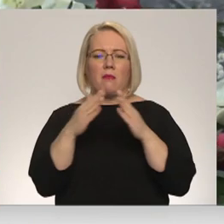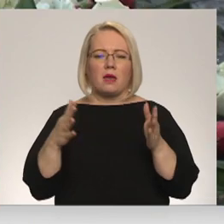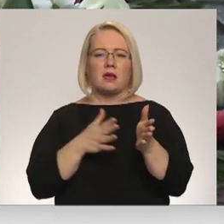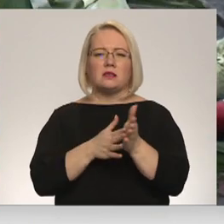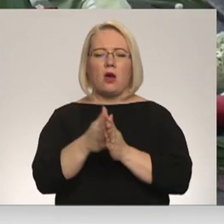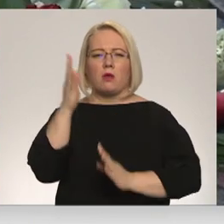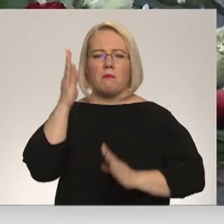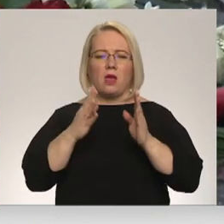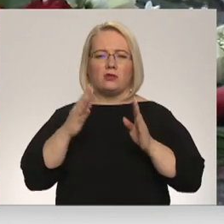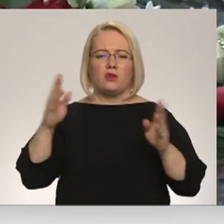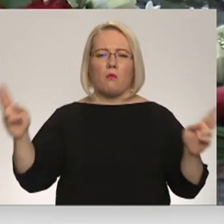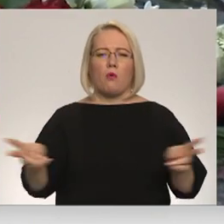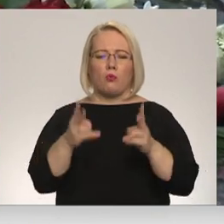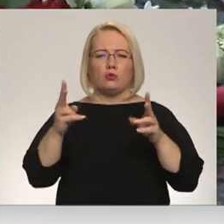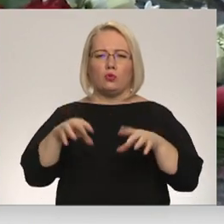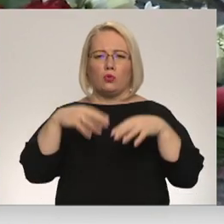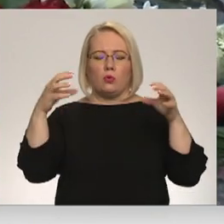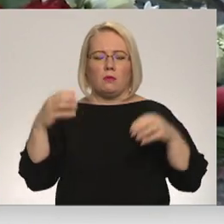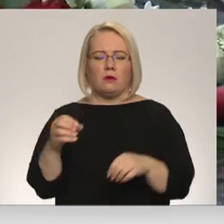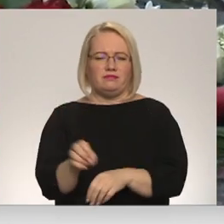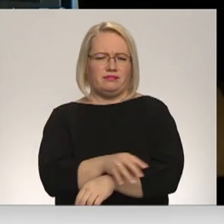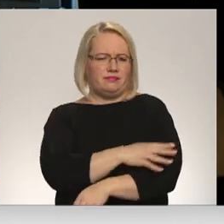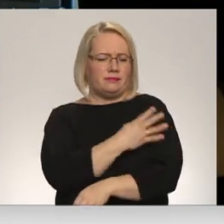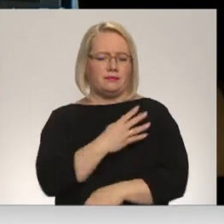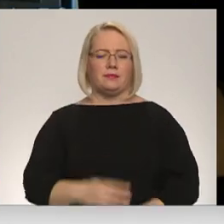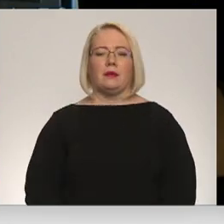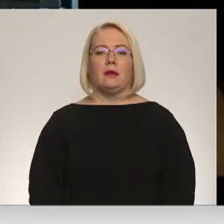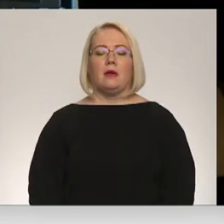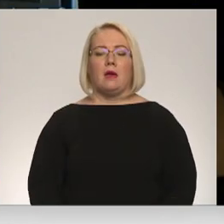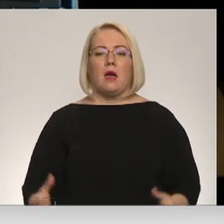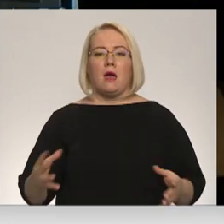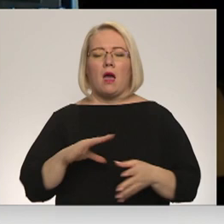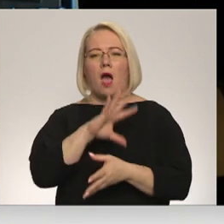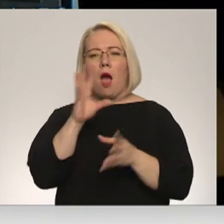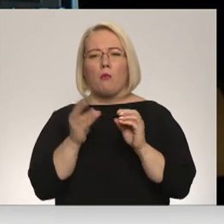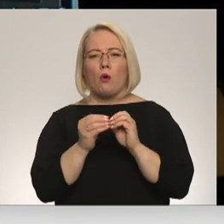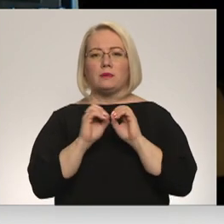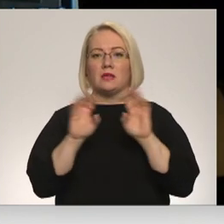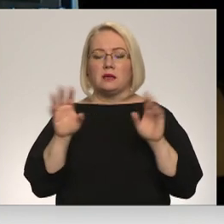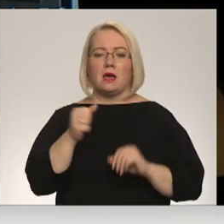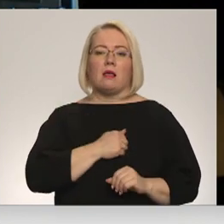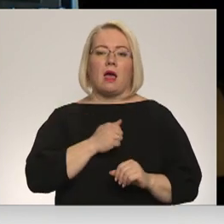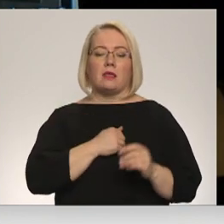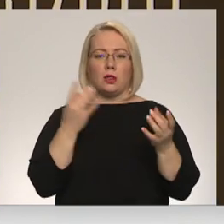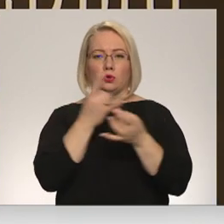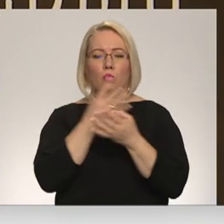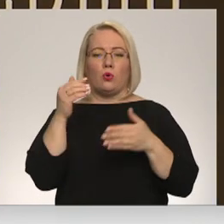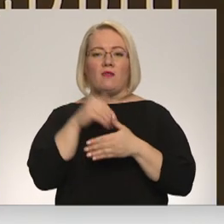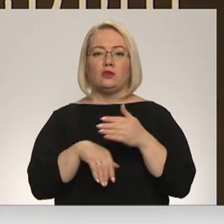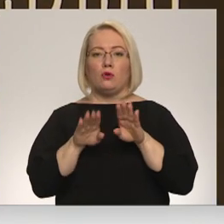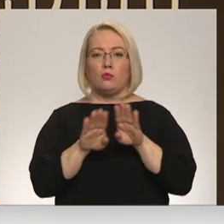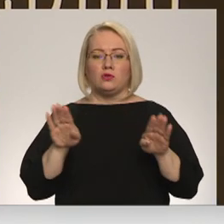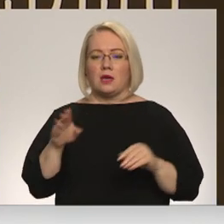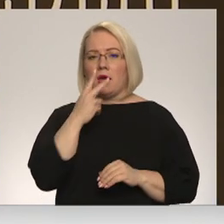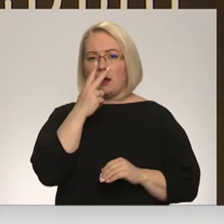gāja auguns un dūmi. Baisi skudriņas skrien pāri. Apkopojot šādus stāstus Latgales kultūra vēstures muzejā, šonedēļ